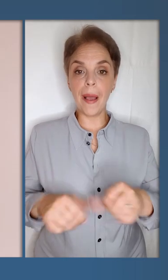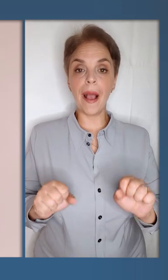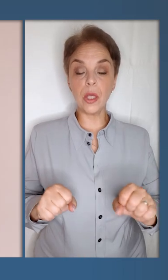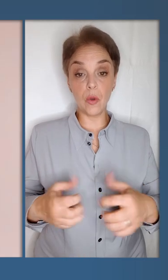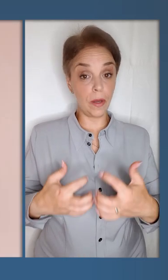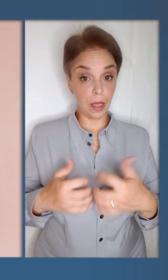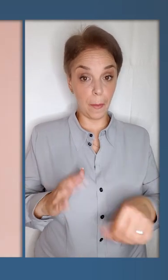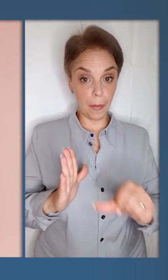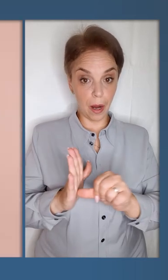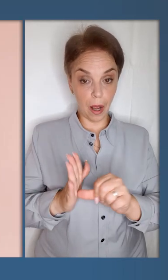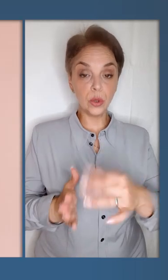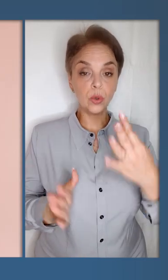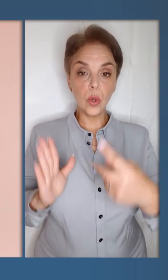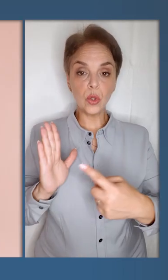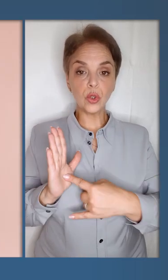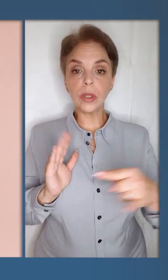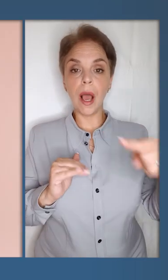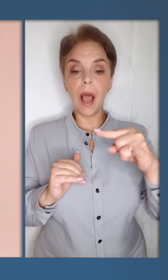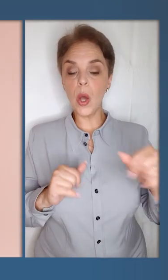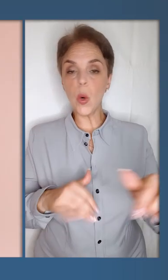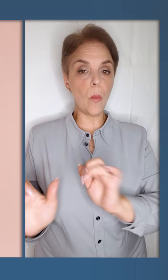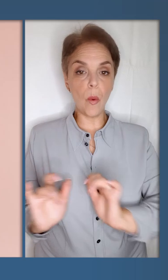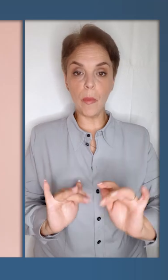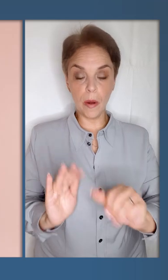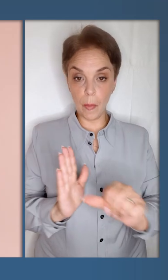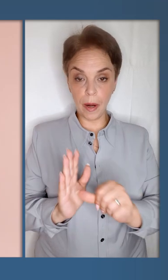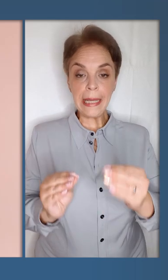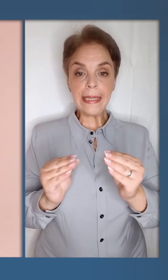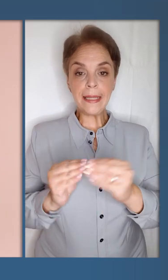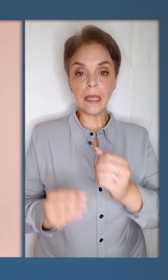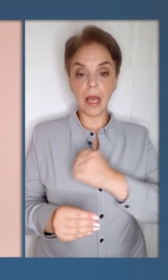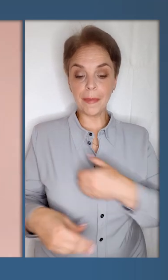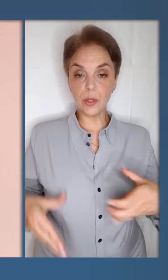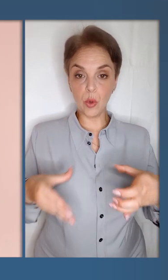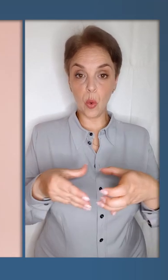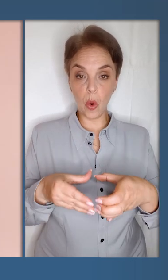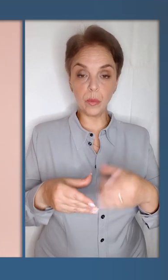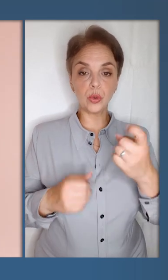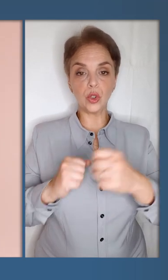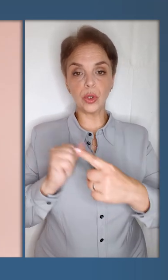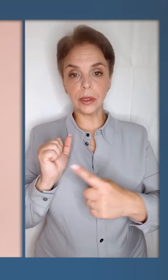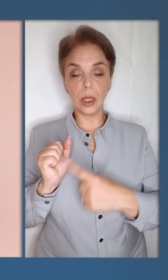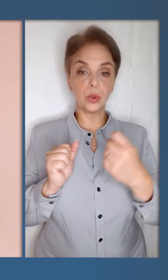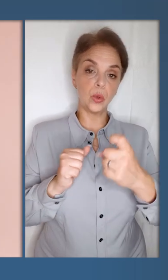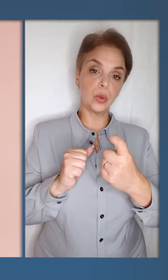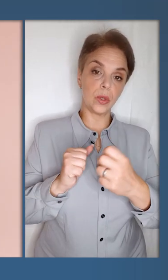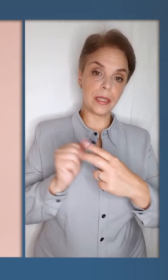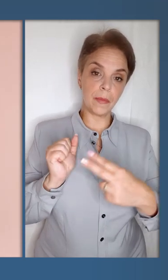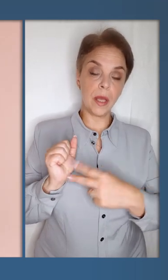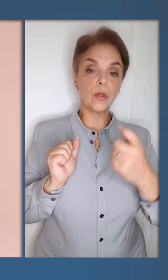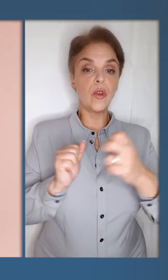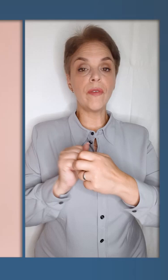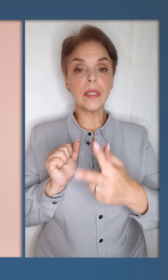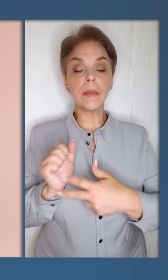механізованих бригад, 46 аеромобільної бригади, 10 армійський корпус, 116, 118